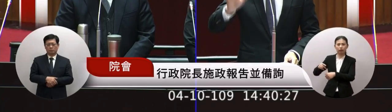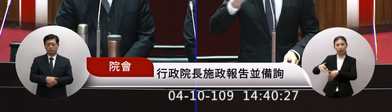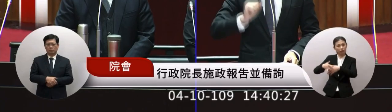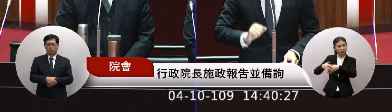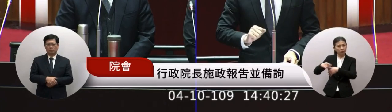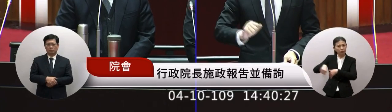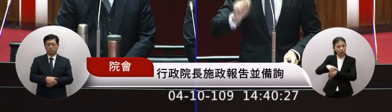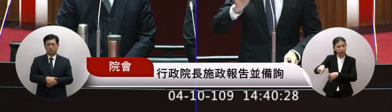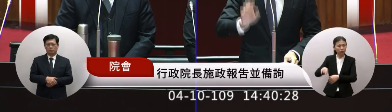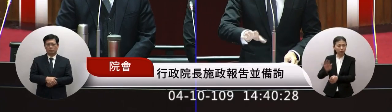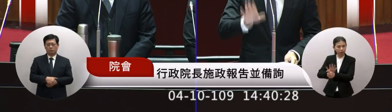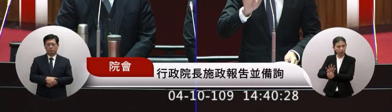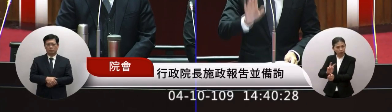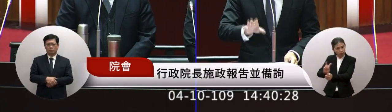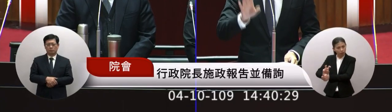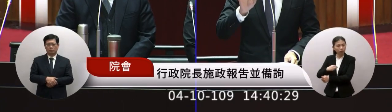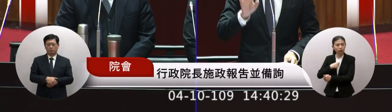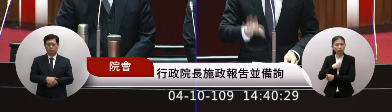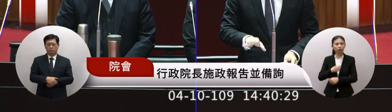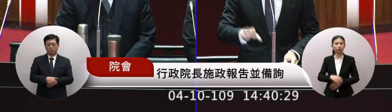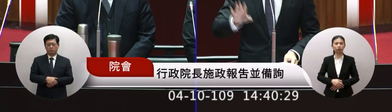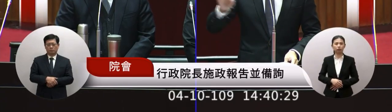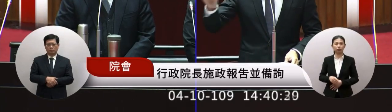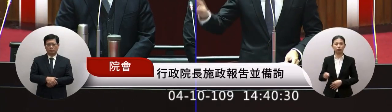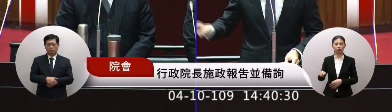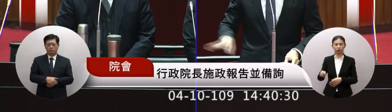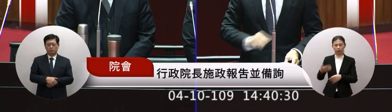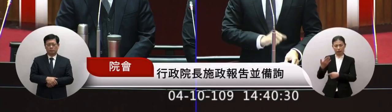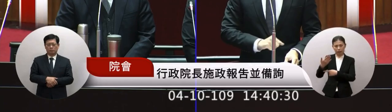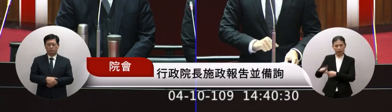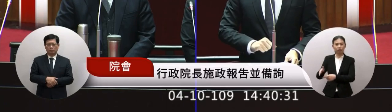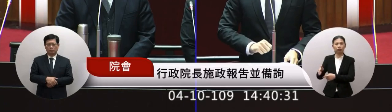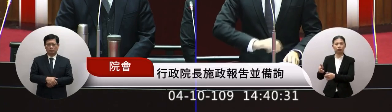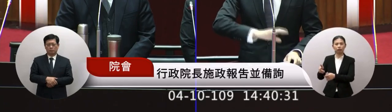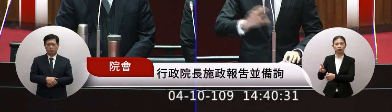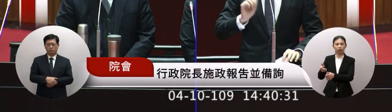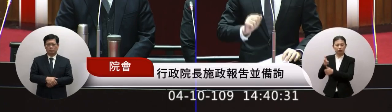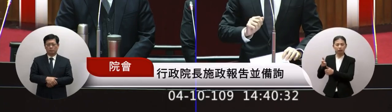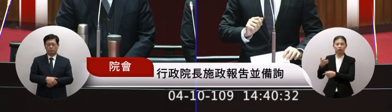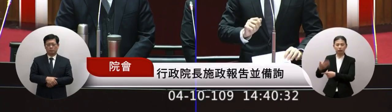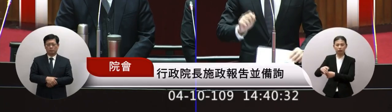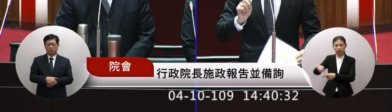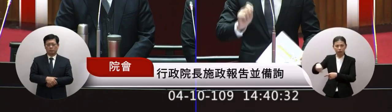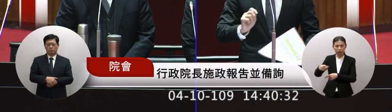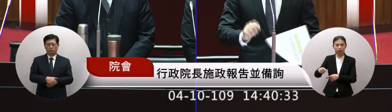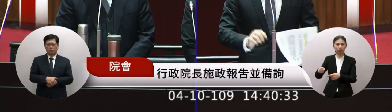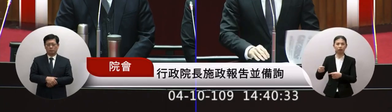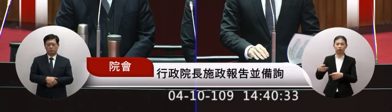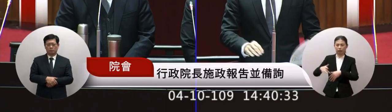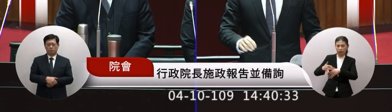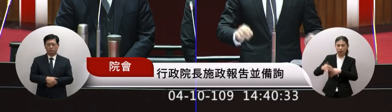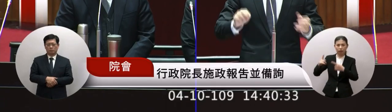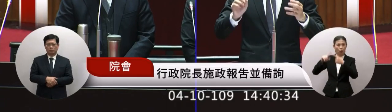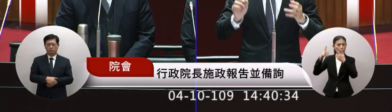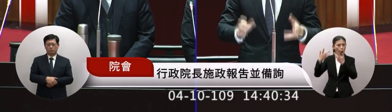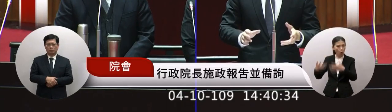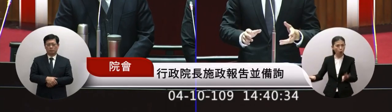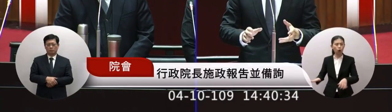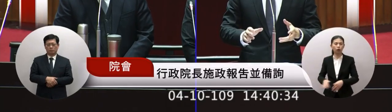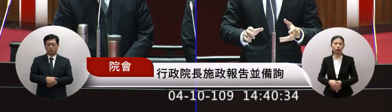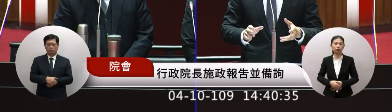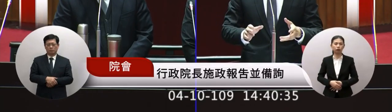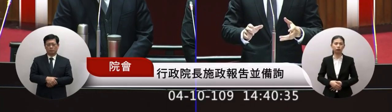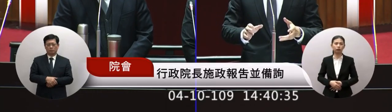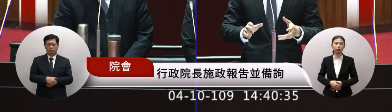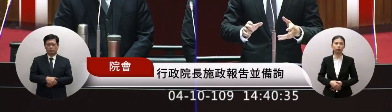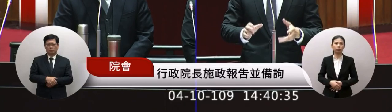超過一萬人加上他們的加上他們的圍眾其實很多人這些人很多人都已經申